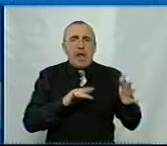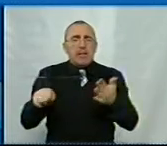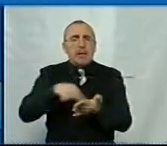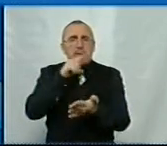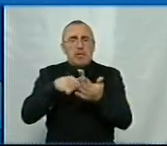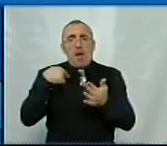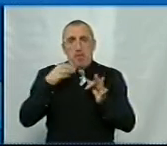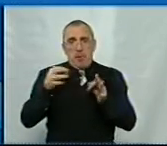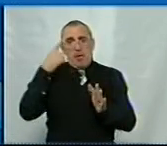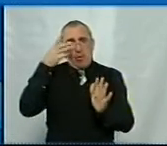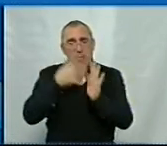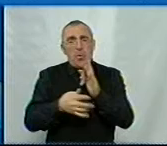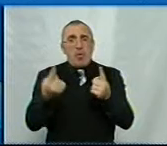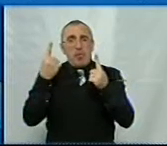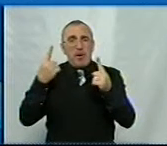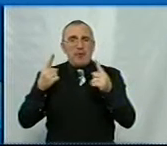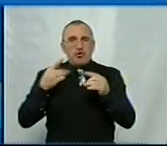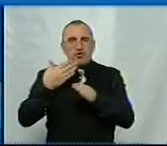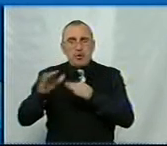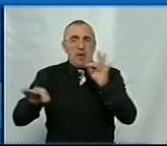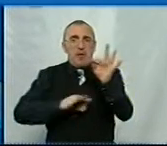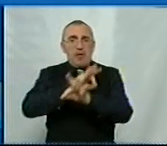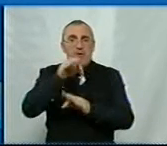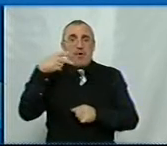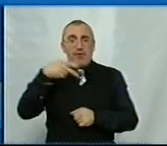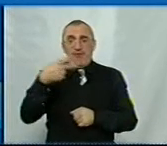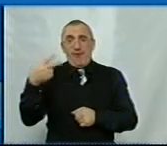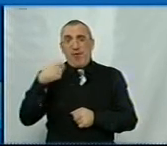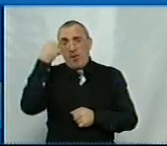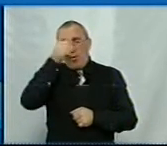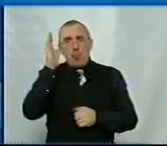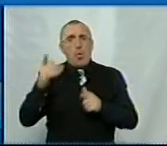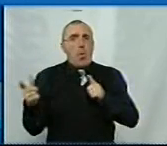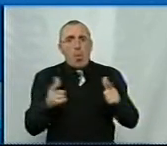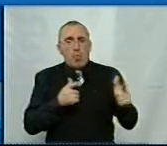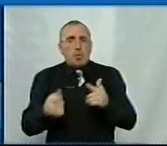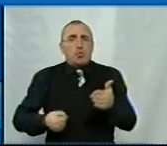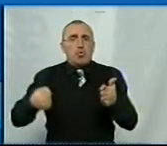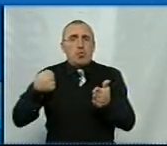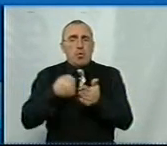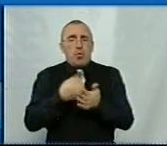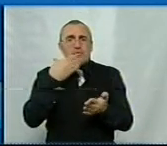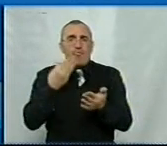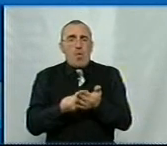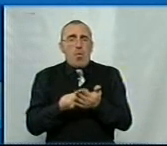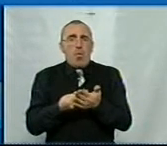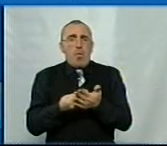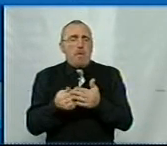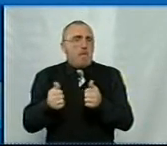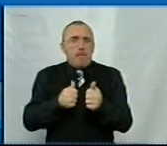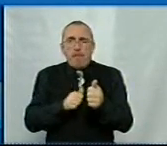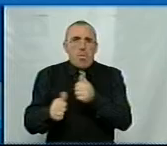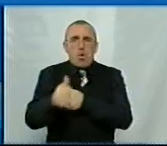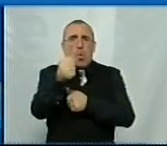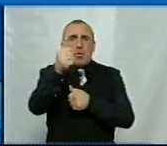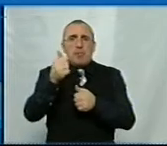правильно розумію, що велика частина проєктів в 2019-2020 році буде готуватись до свого роду прориву у